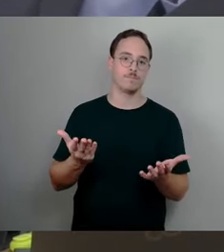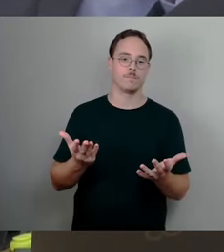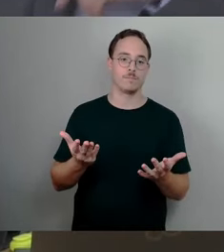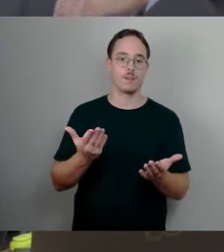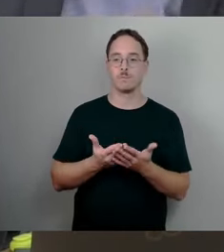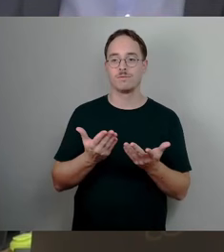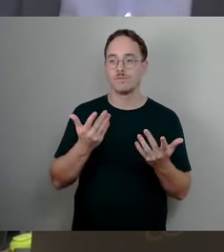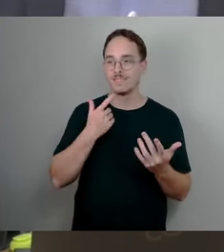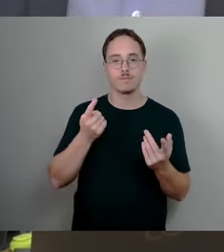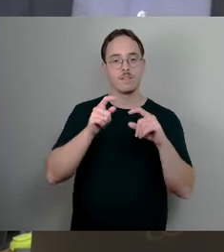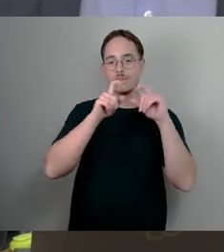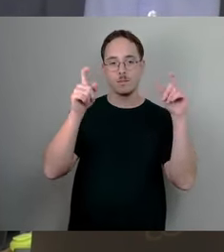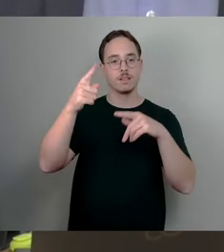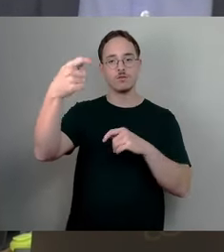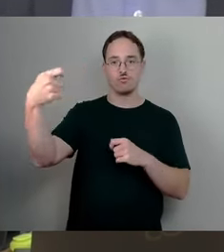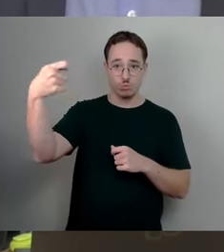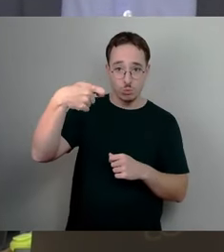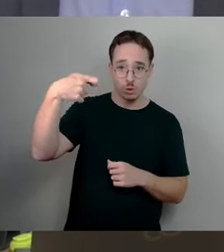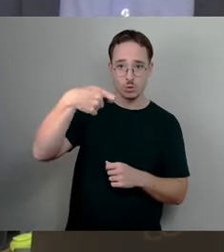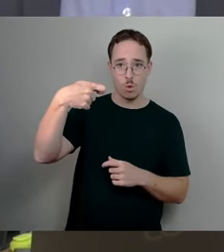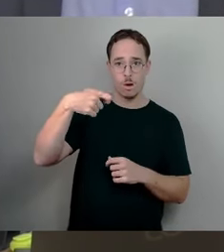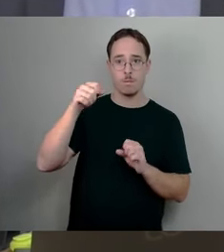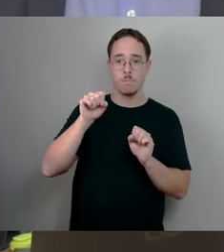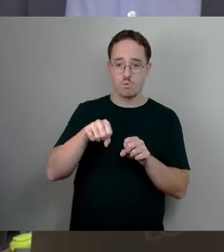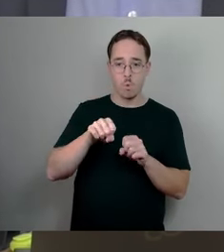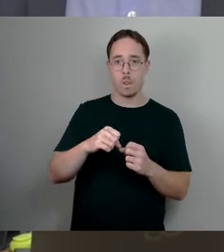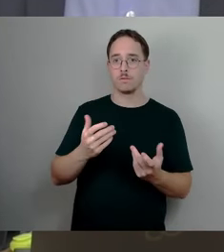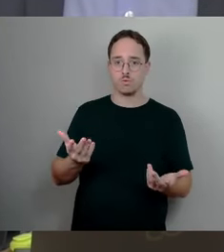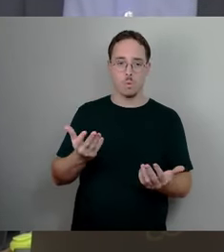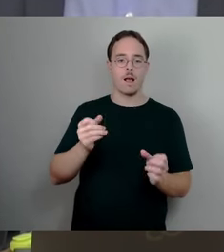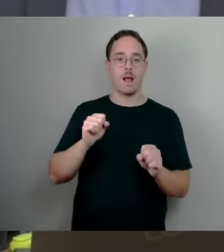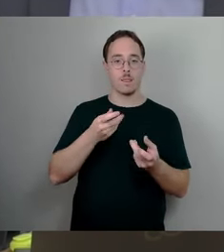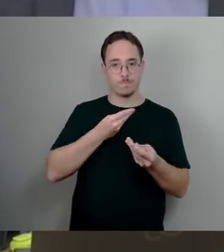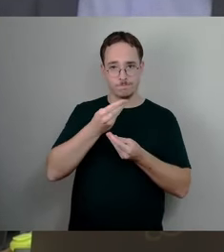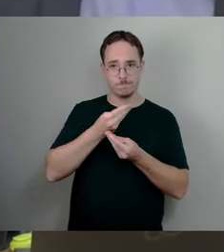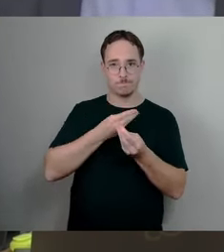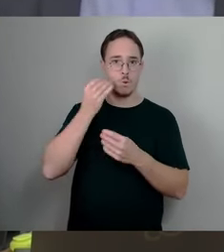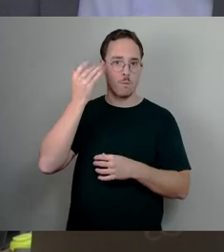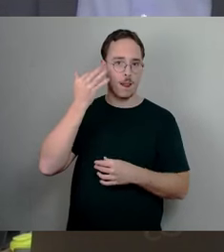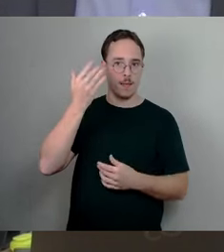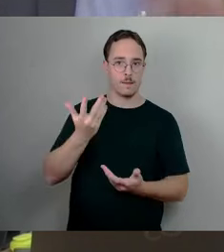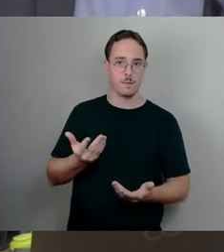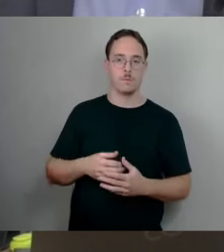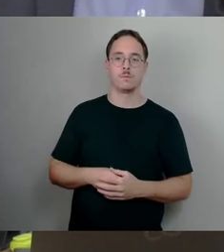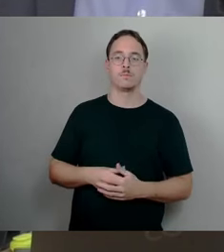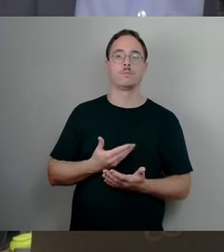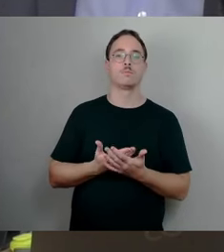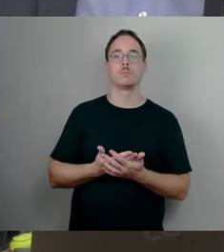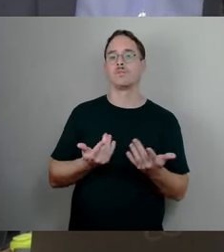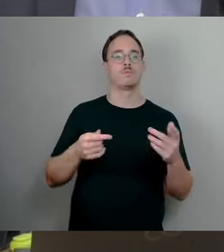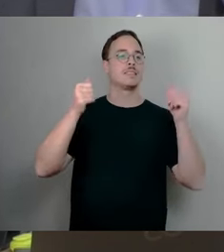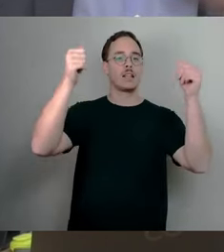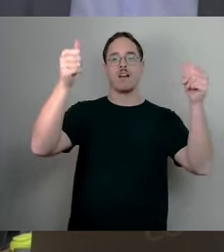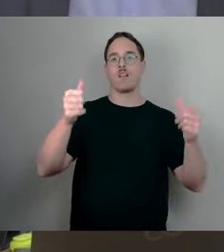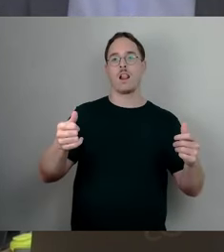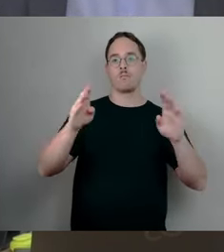sprechen und nachdenken, wo man sowas hat, wie das bei der Tafel angebracht und wer hat das